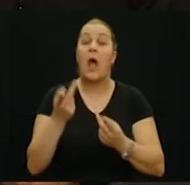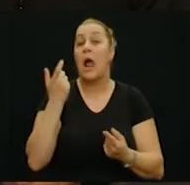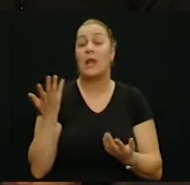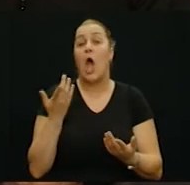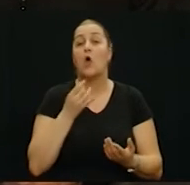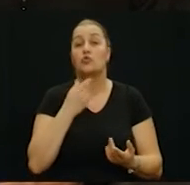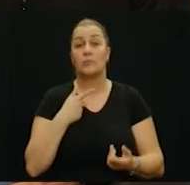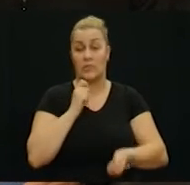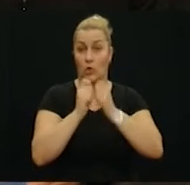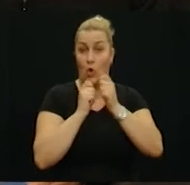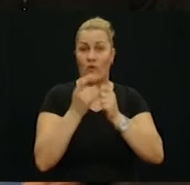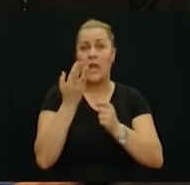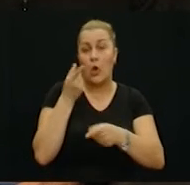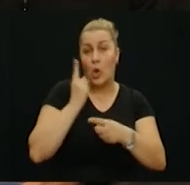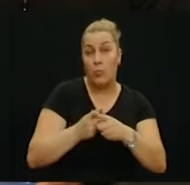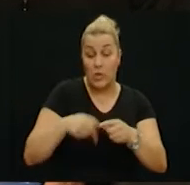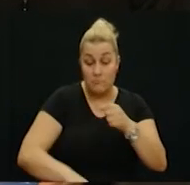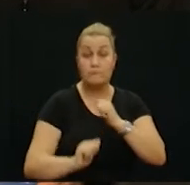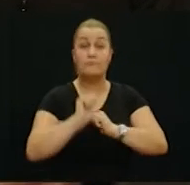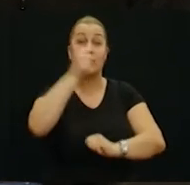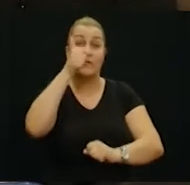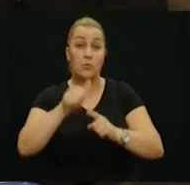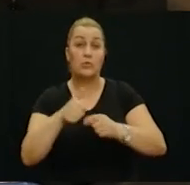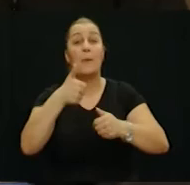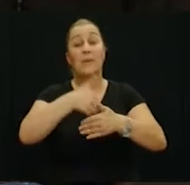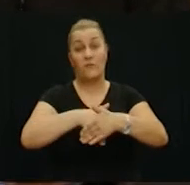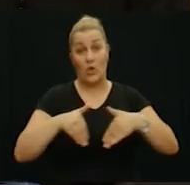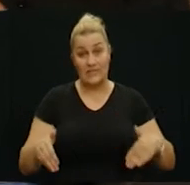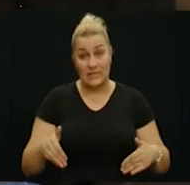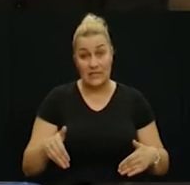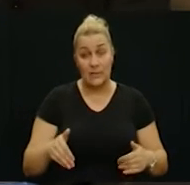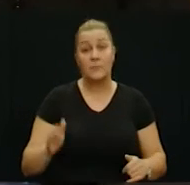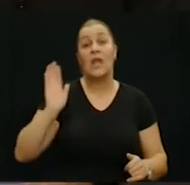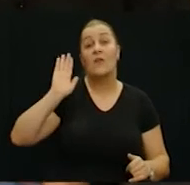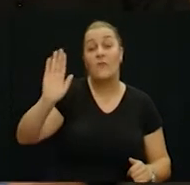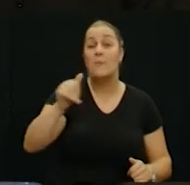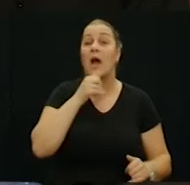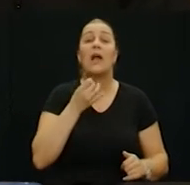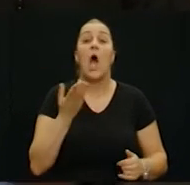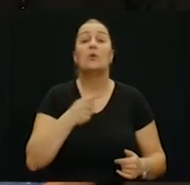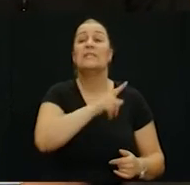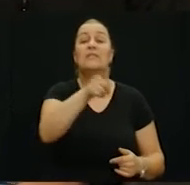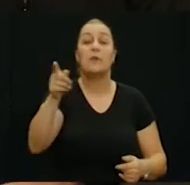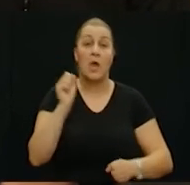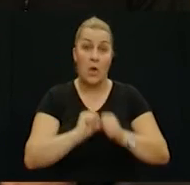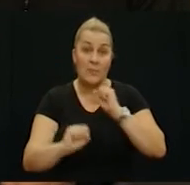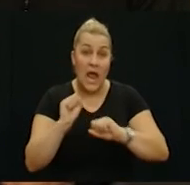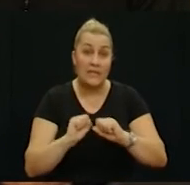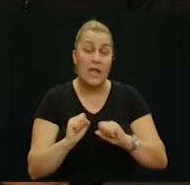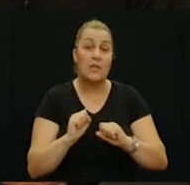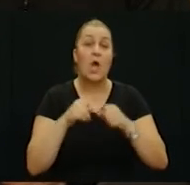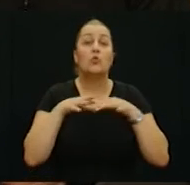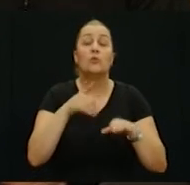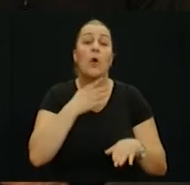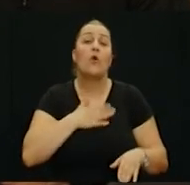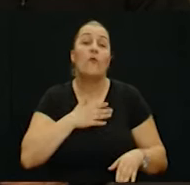evo, kao što smo se dogovorili nekoliko puta, po prvi put smo na prvoj crti, kažete vama, kao i svim brajniteljima i ljudima koji